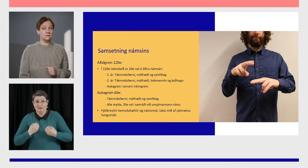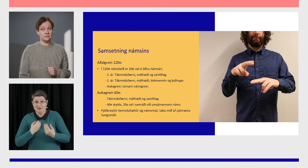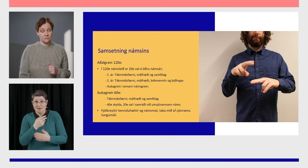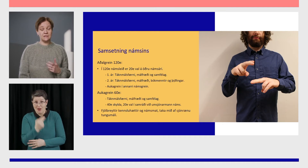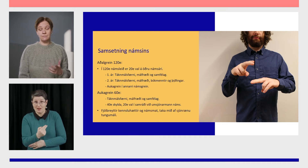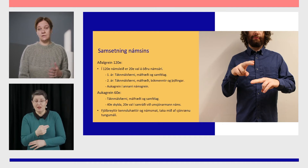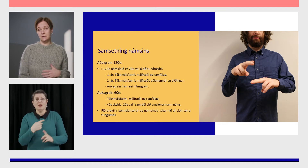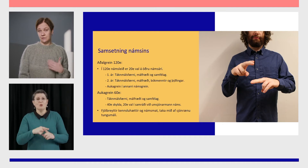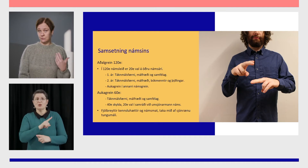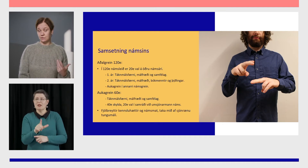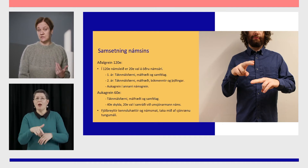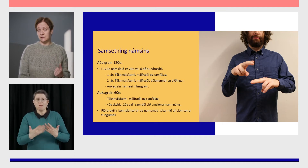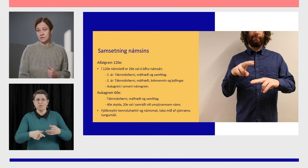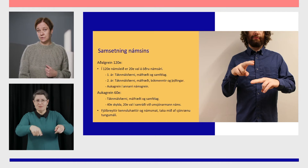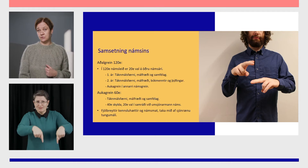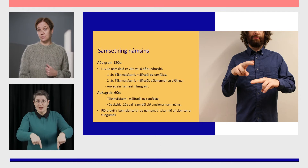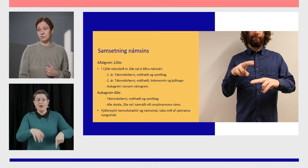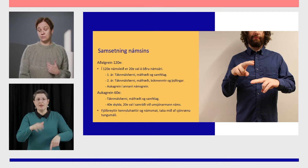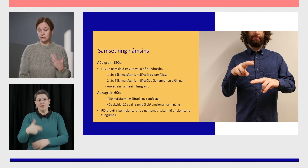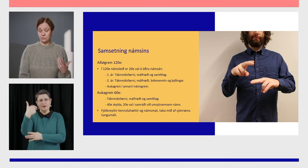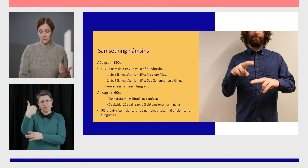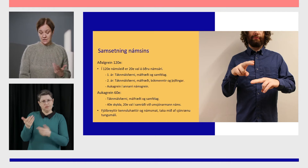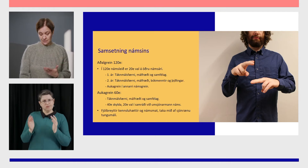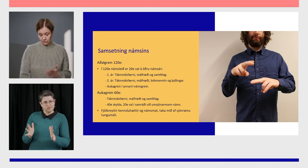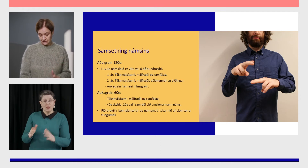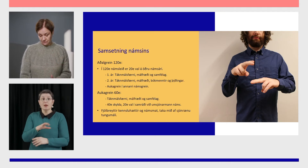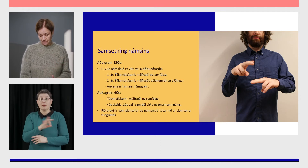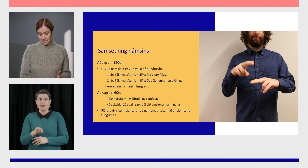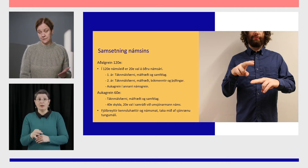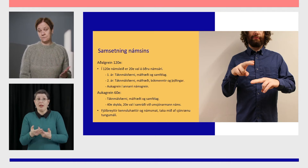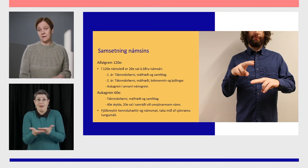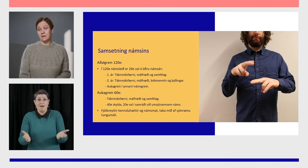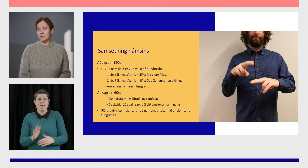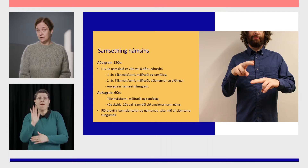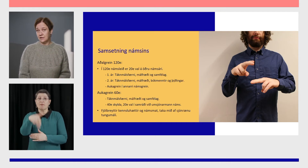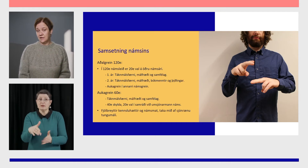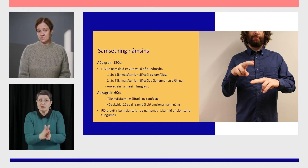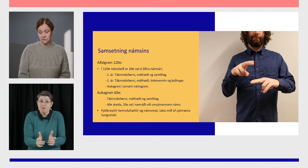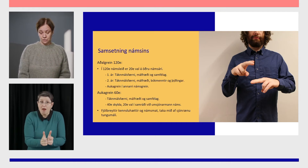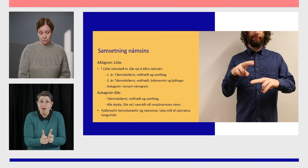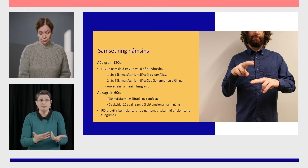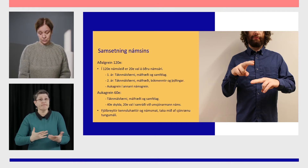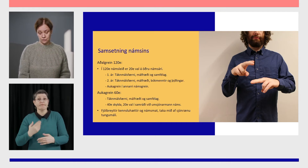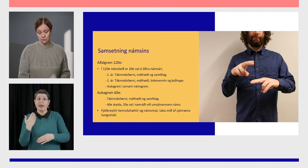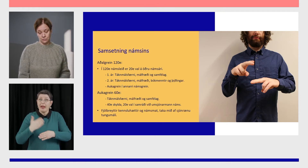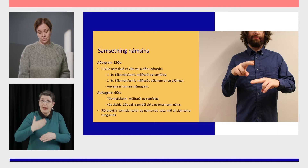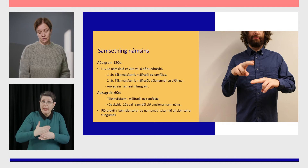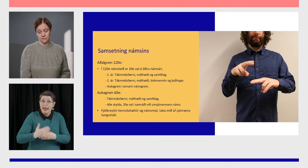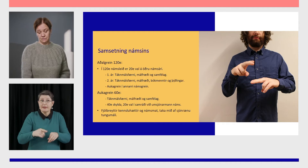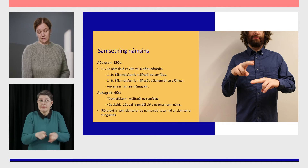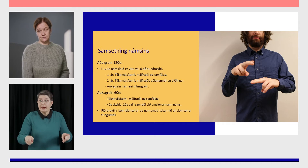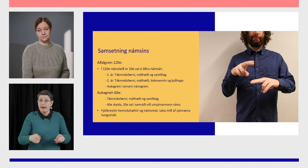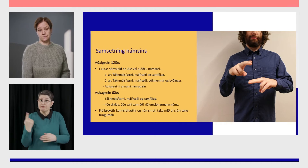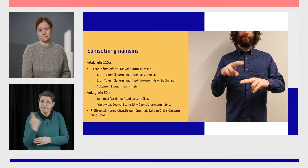myndefni, nefnundur þurr að skila myndbandsupptökum, stundum eru kynningar út í samfélagi, þáttaka í leiksýningum og svo